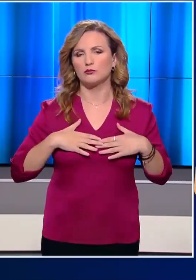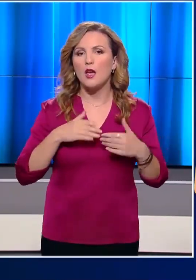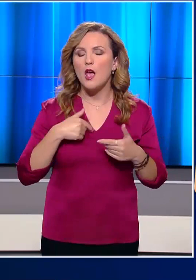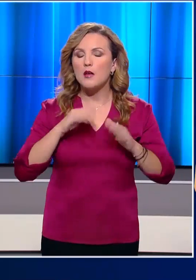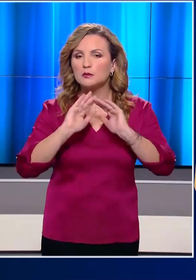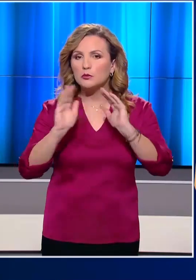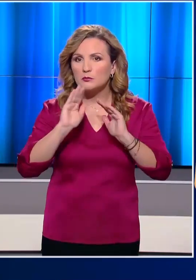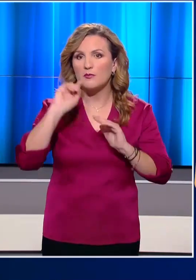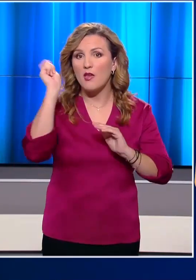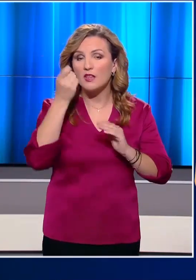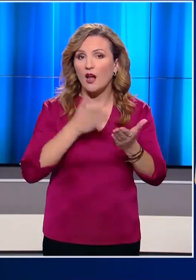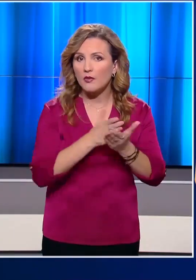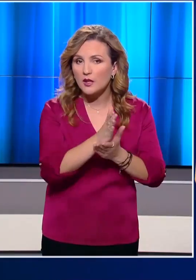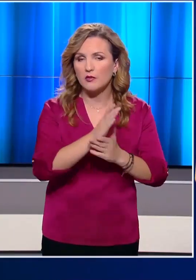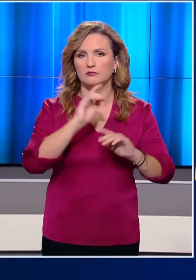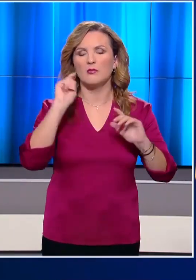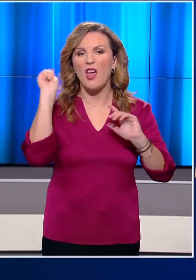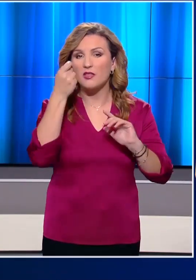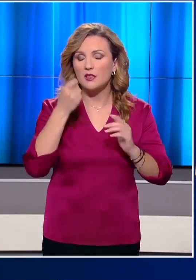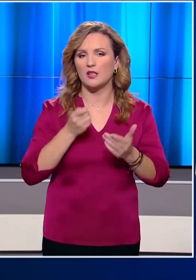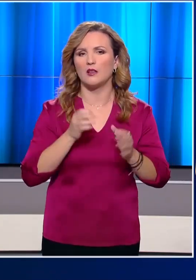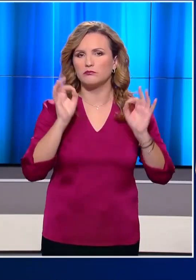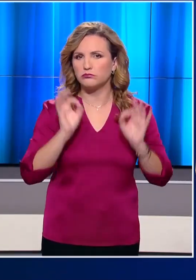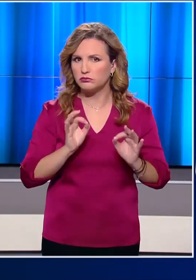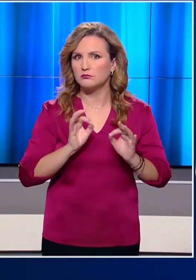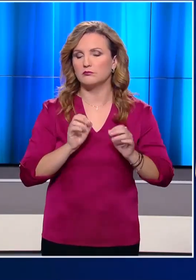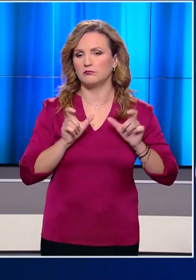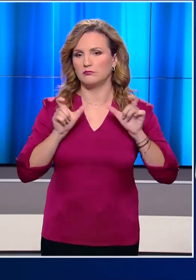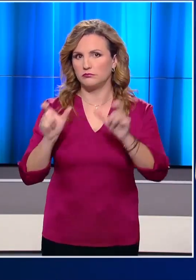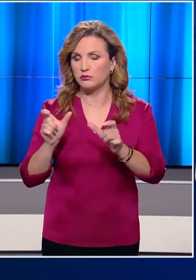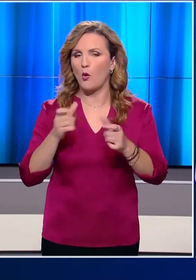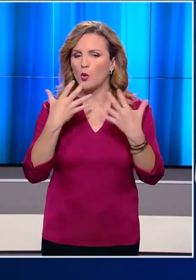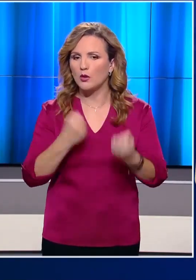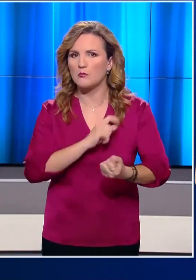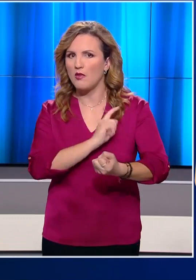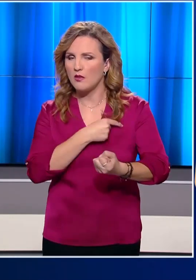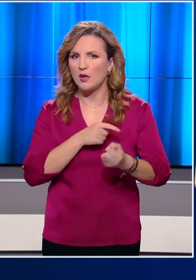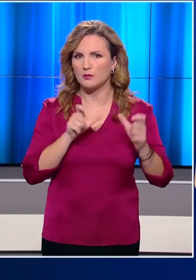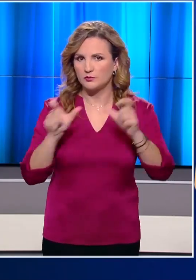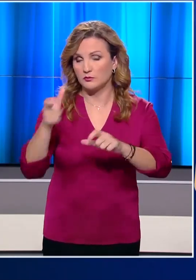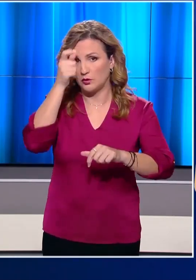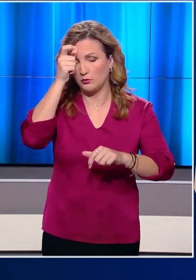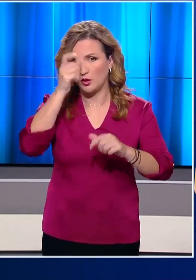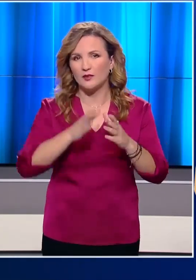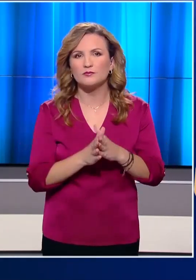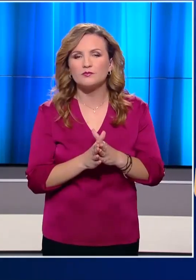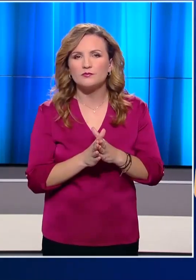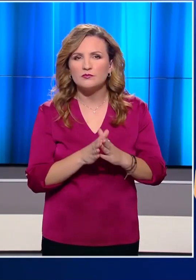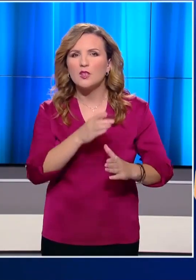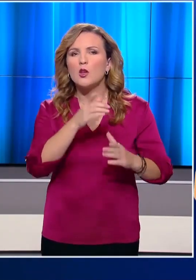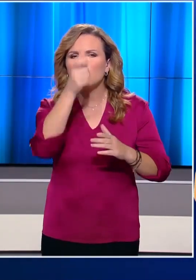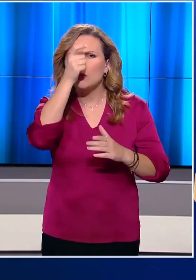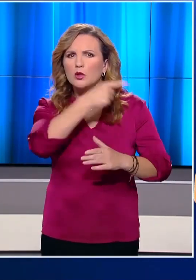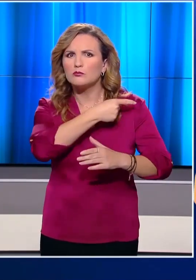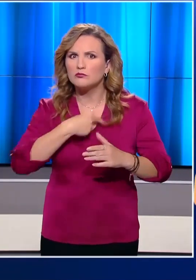μας δίκαια και την εθνική ακαιρεότητά μας, χρησιμοποιώντας κάθε μέσο το οποίο έχουμε στη διάθεσή μας. Στο δόγμα της γαλάζιας πατρίδας, η